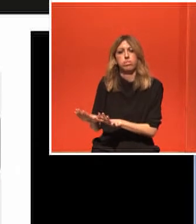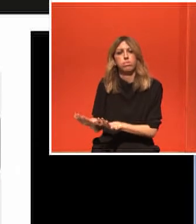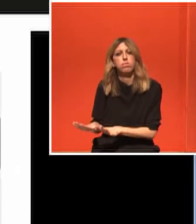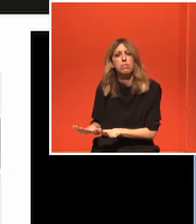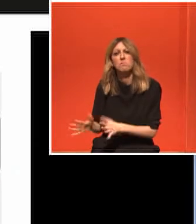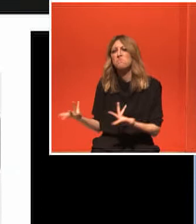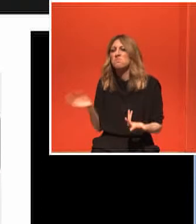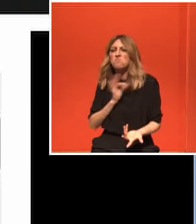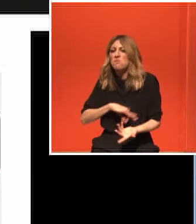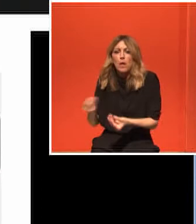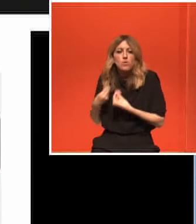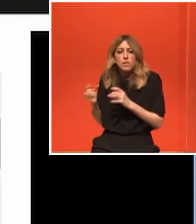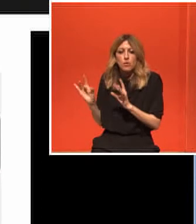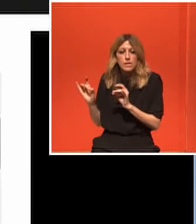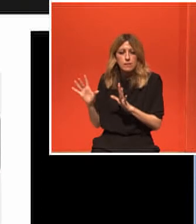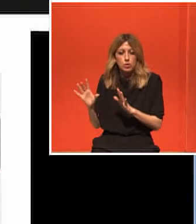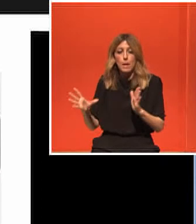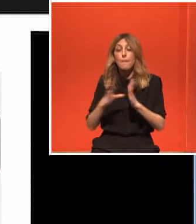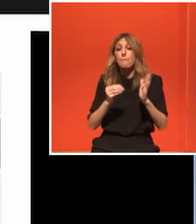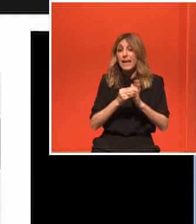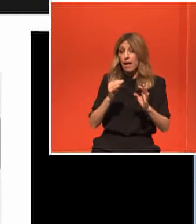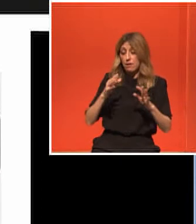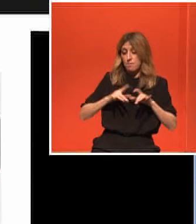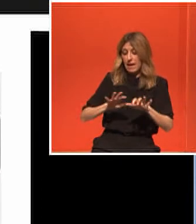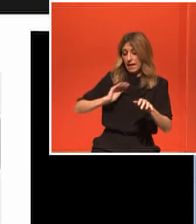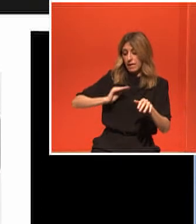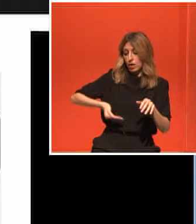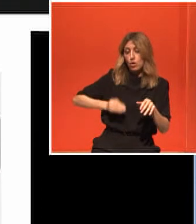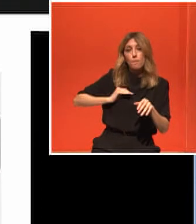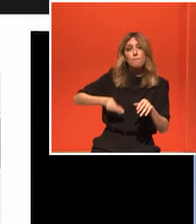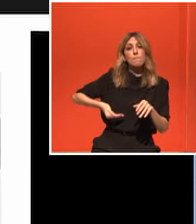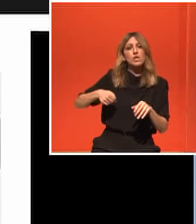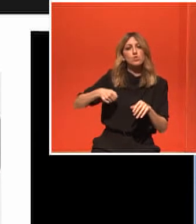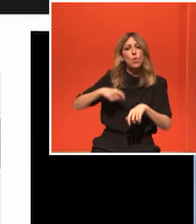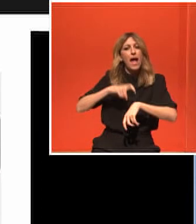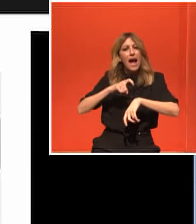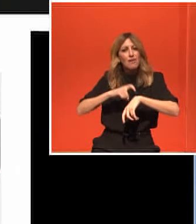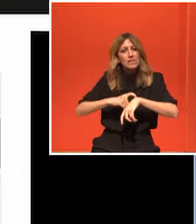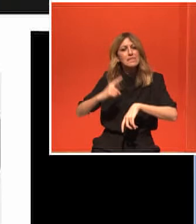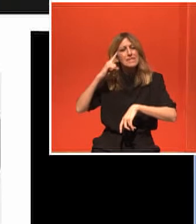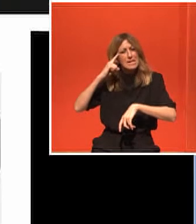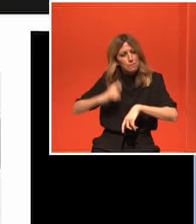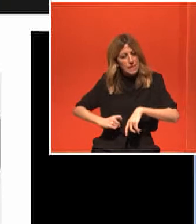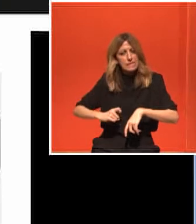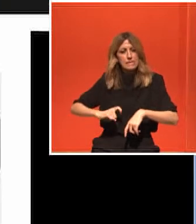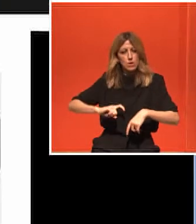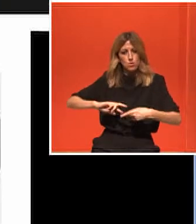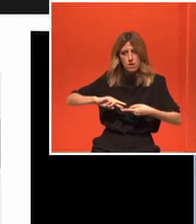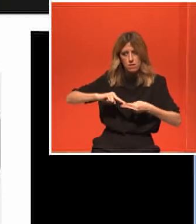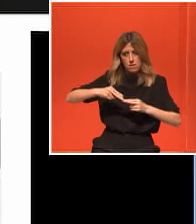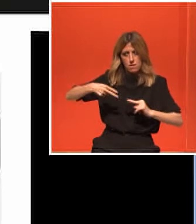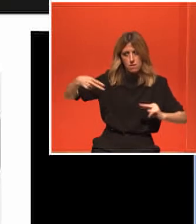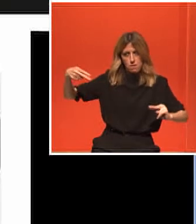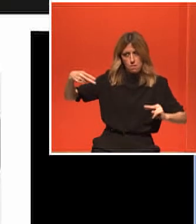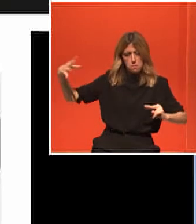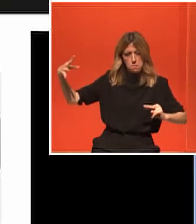για τον καρκίνο του μαστού παρανασχάρη ξέρουμε σήμερα τι συμβαίνει στο γονιδίωμα. Ποιες είναι οι μεθυλιώσεις και οι υπερμεθυλιώσεις